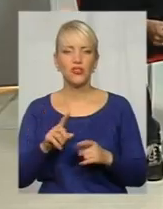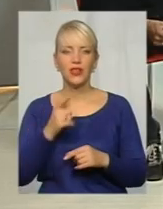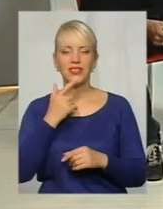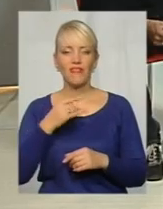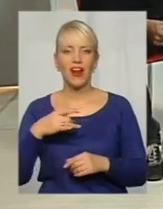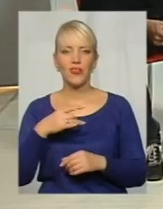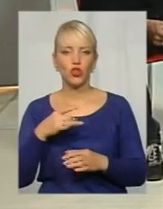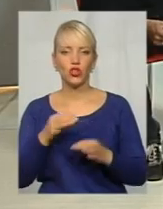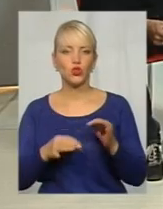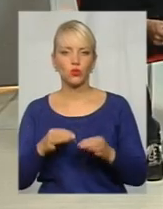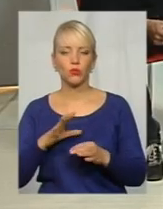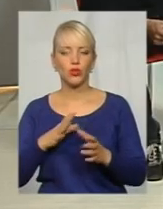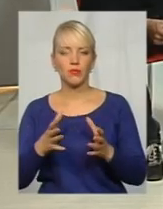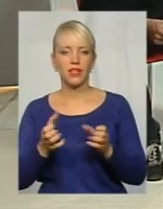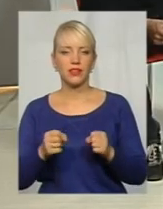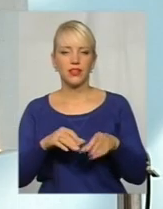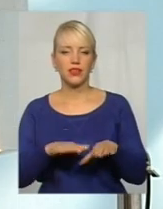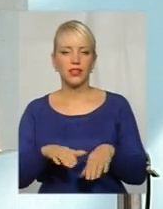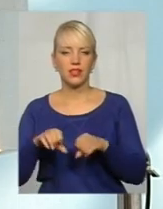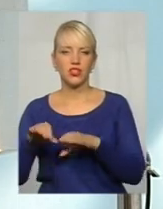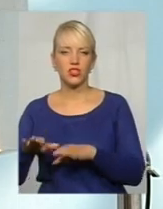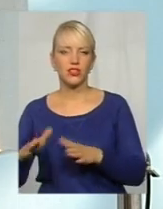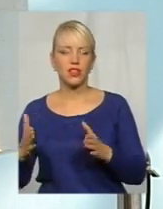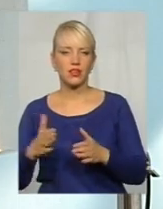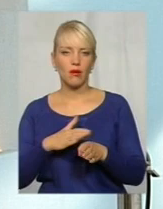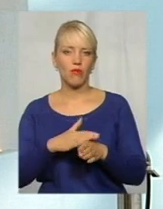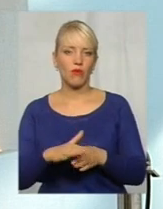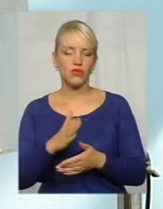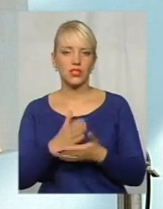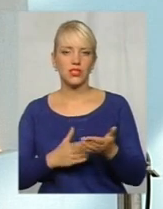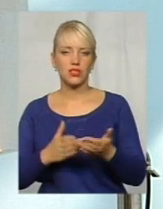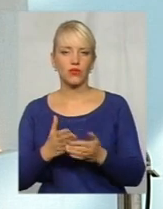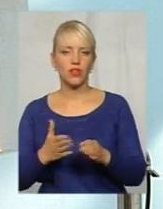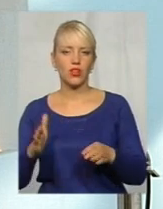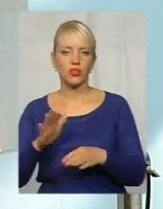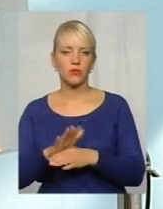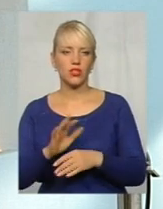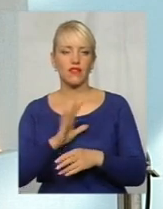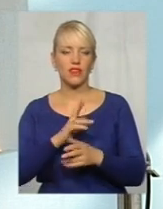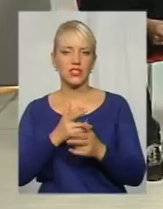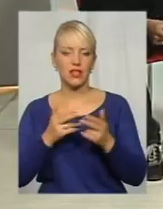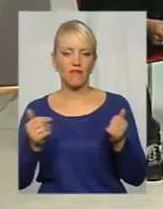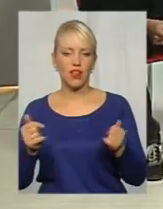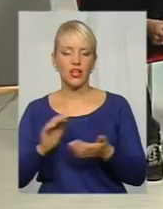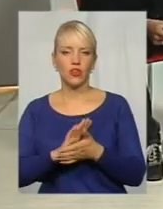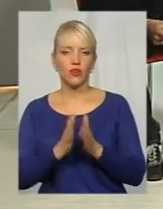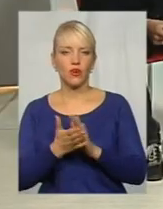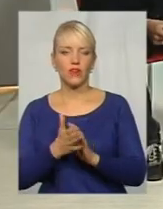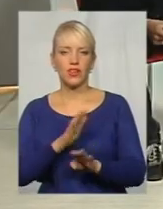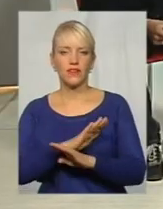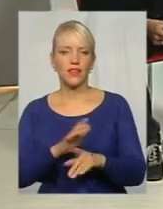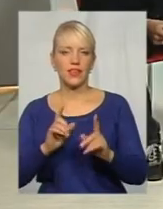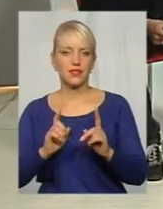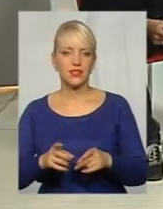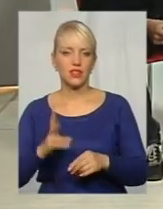були прийняті рішення, які повністю скасовували розпорядження та визнавали договори недійсними. Але всупереч